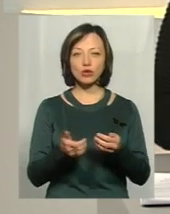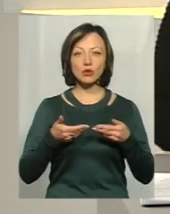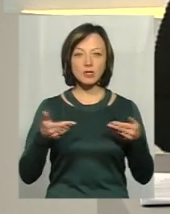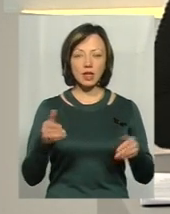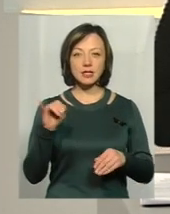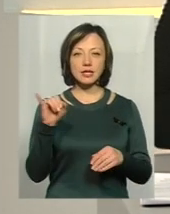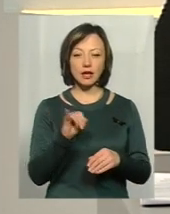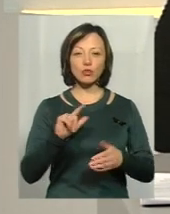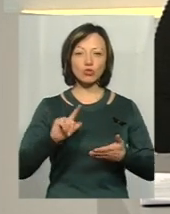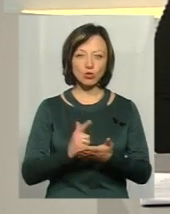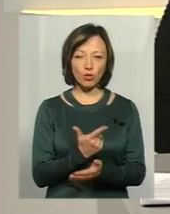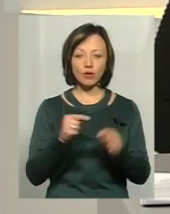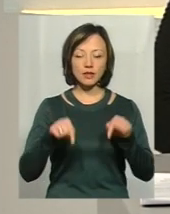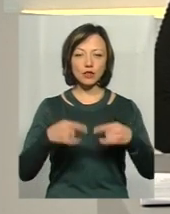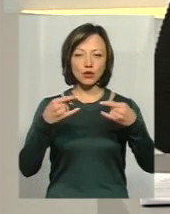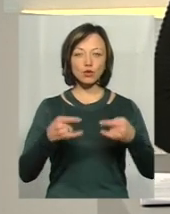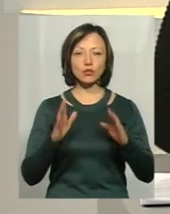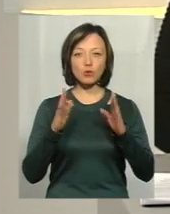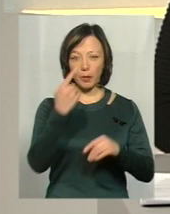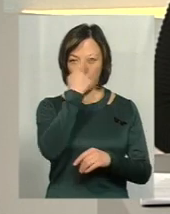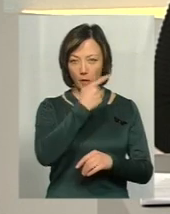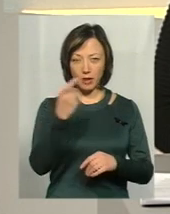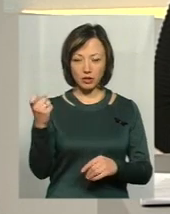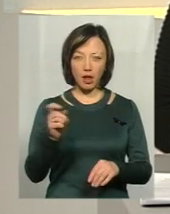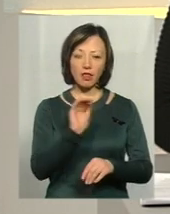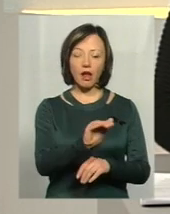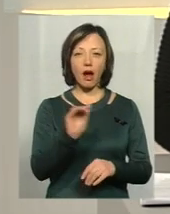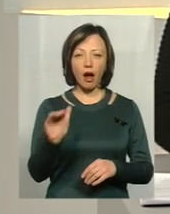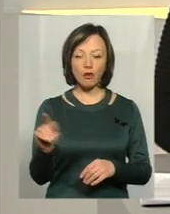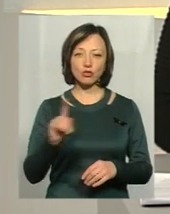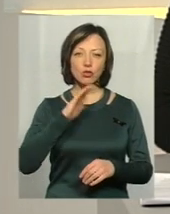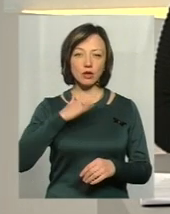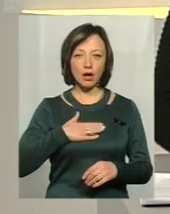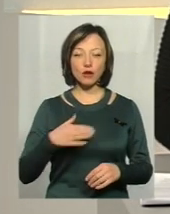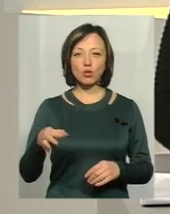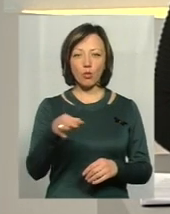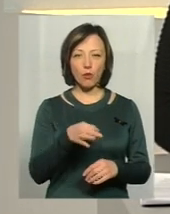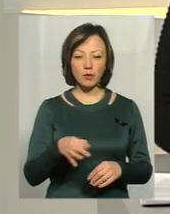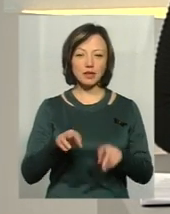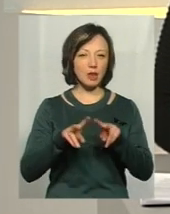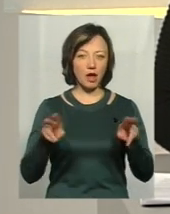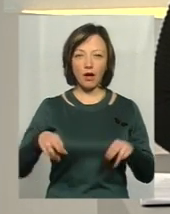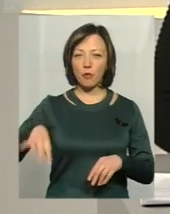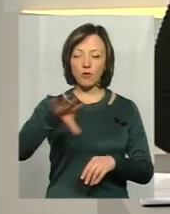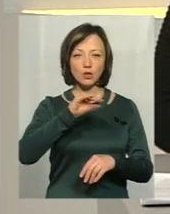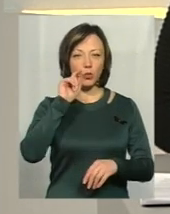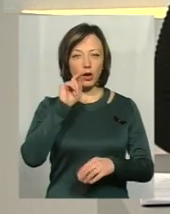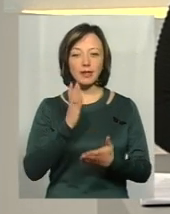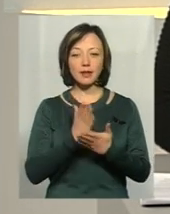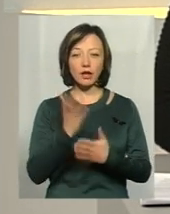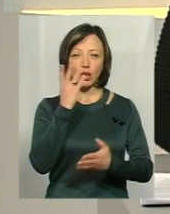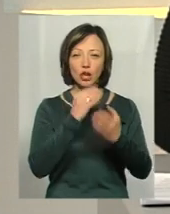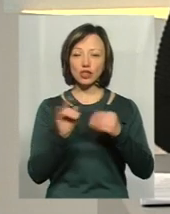і вкотре ми у цій студії будемо попереджати і нагадувати, що в нашій області, як і по всій Україні, є